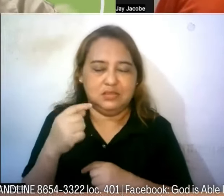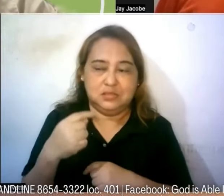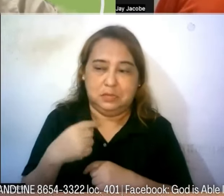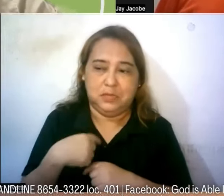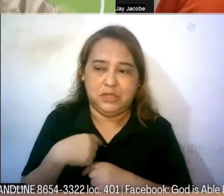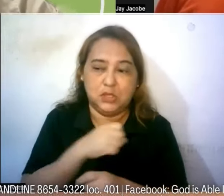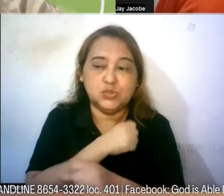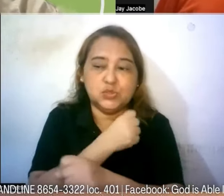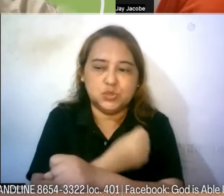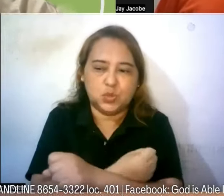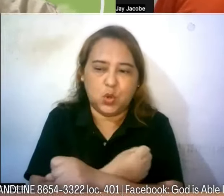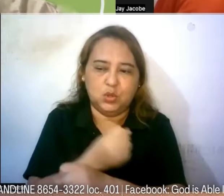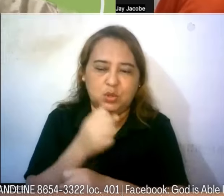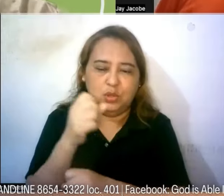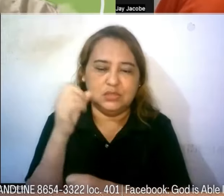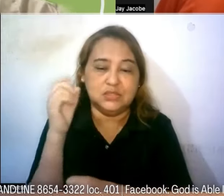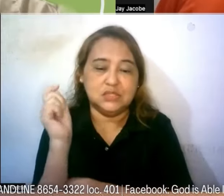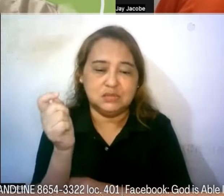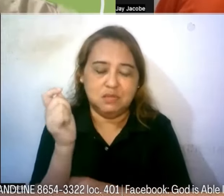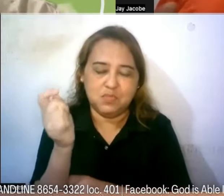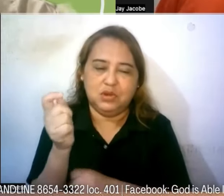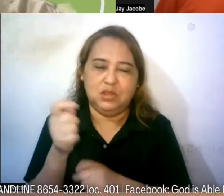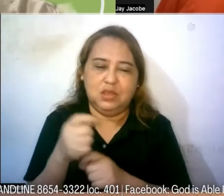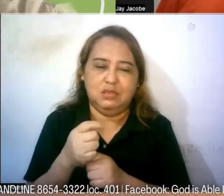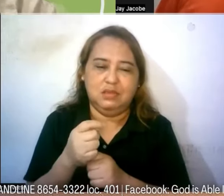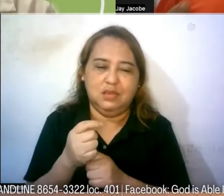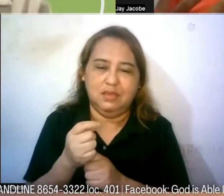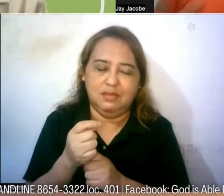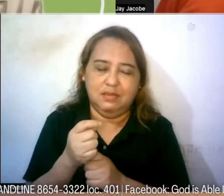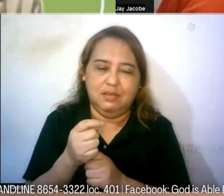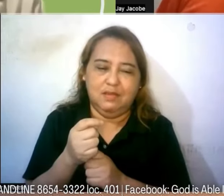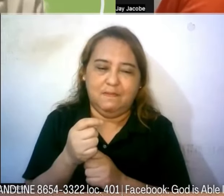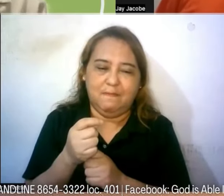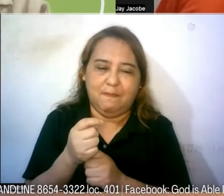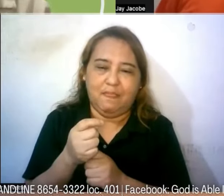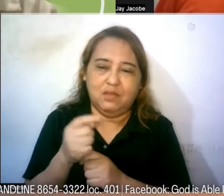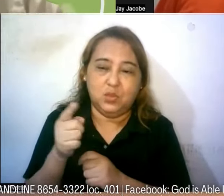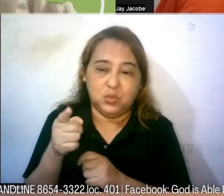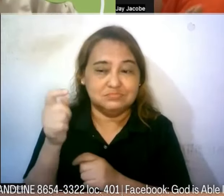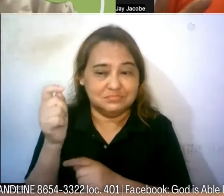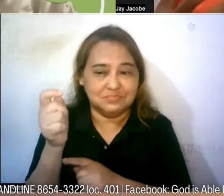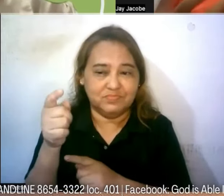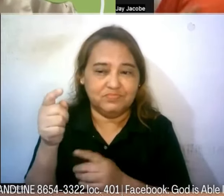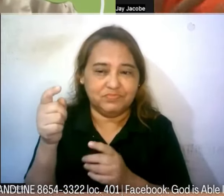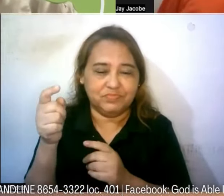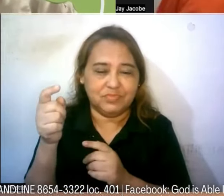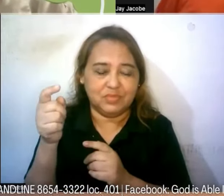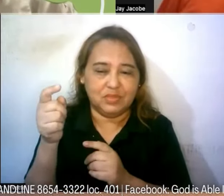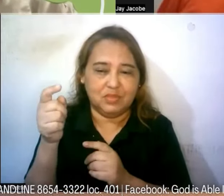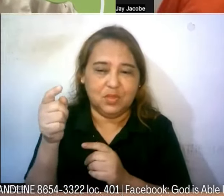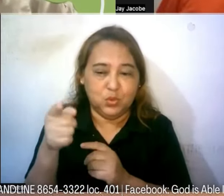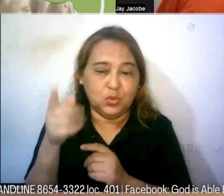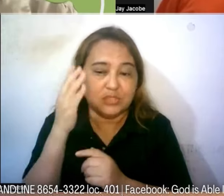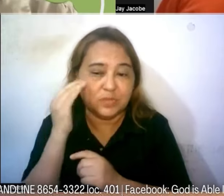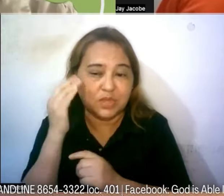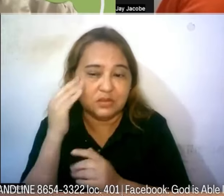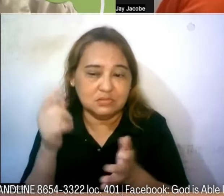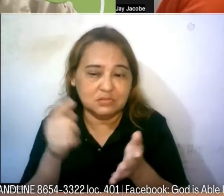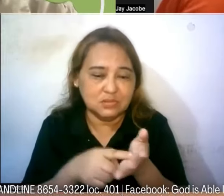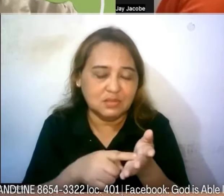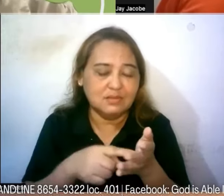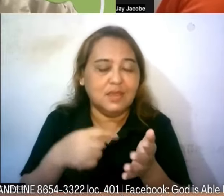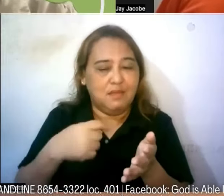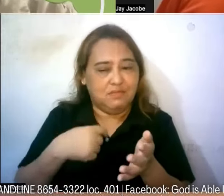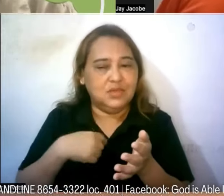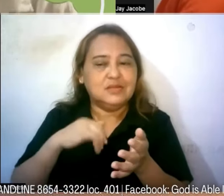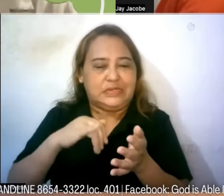na ito po ang naranasan nyo kaya naranasan po kaya malakas ang encouragement po na